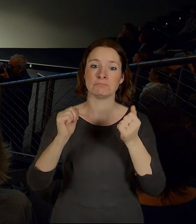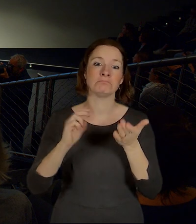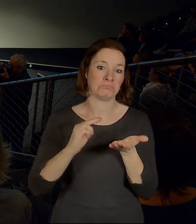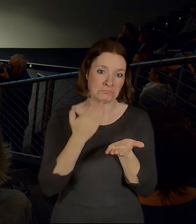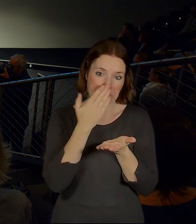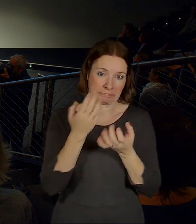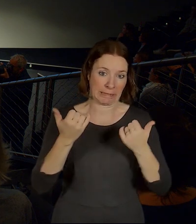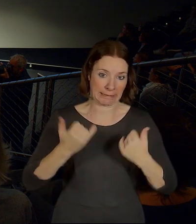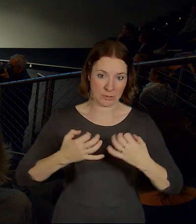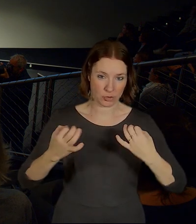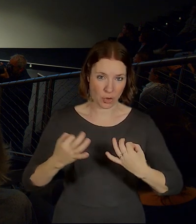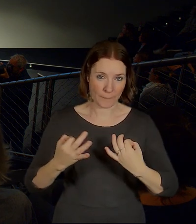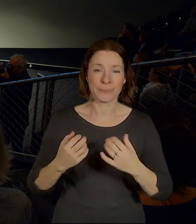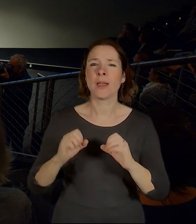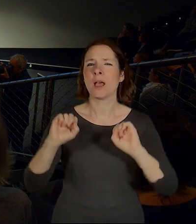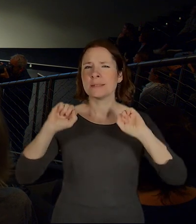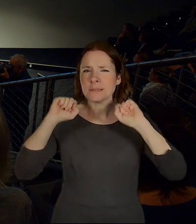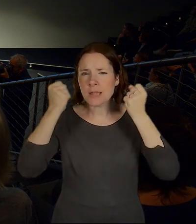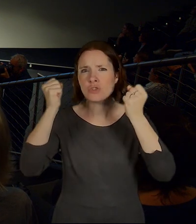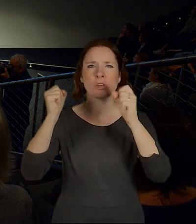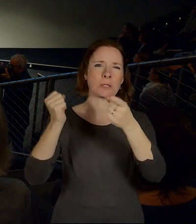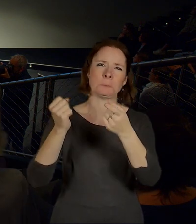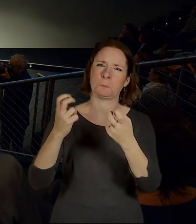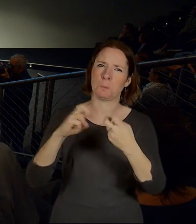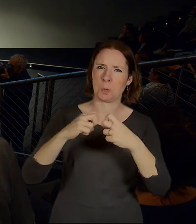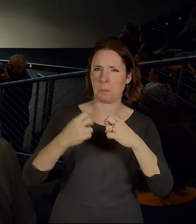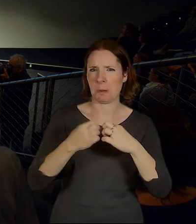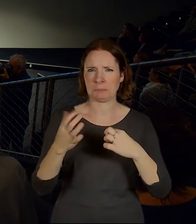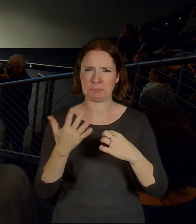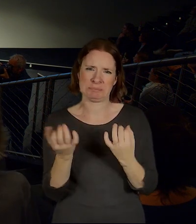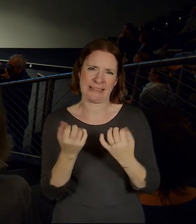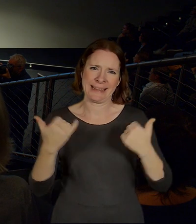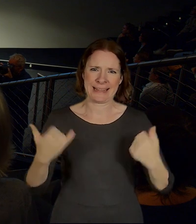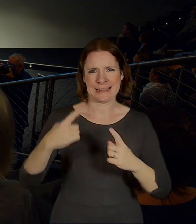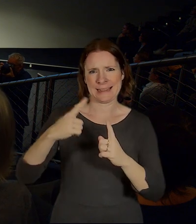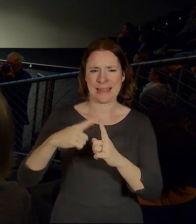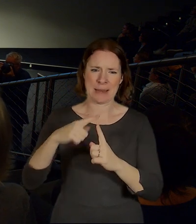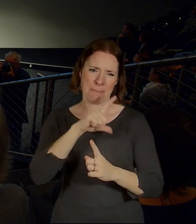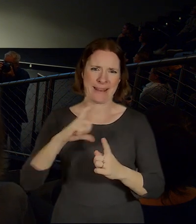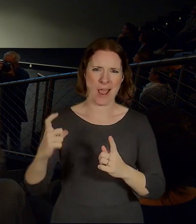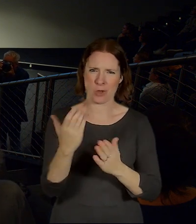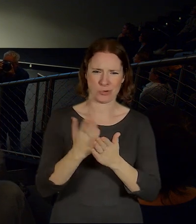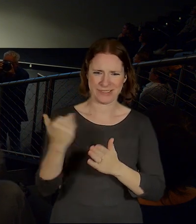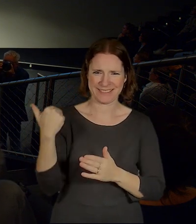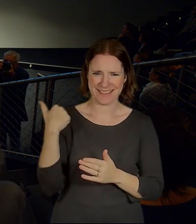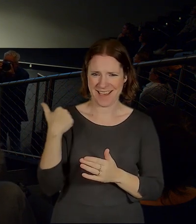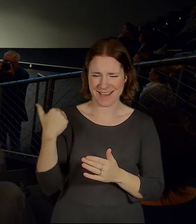Zličín je záležitost, kdy tam je ten terminál už tak jako taky dožívající.